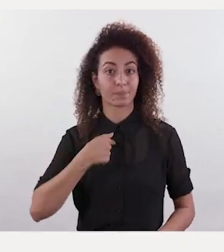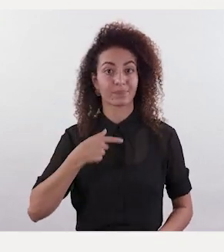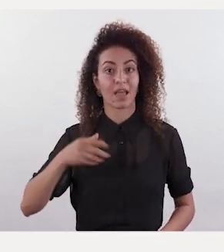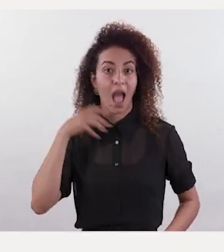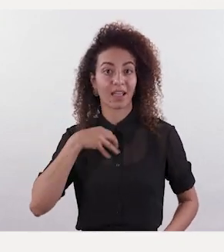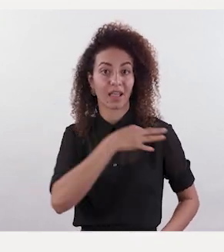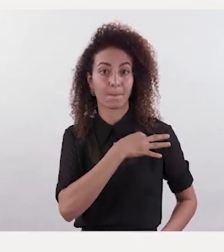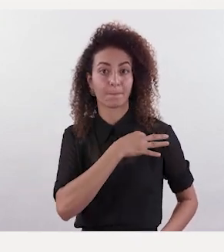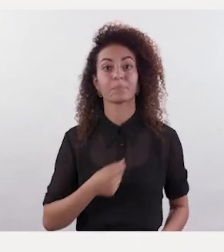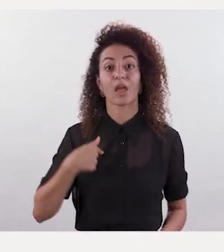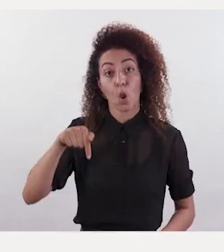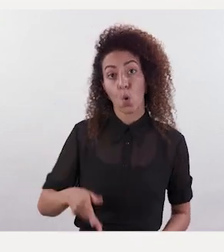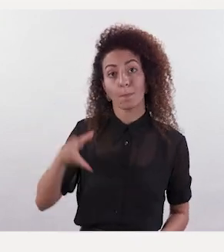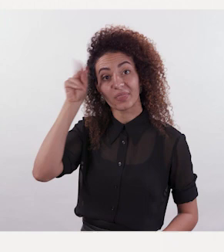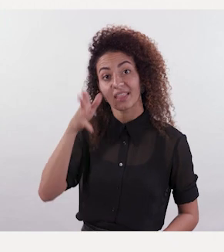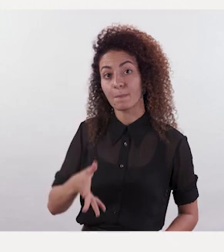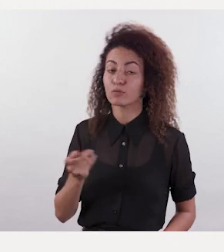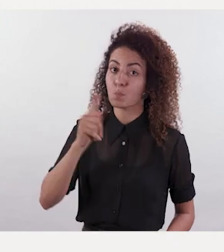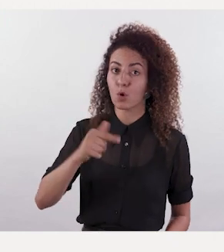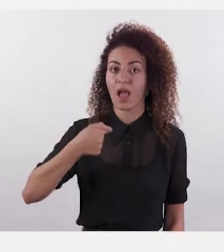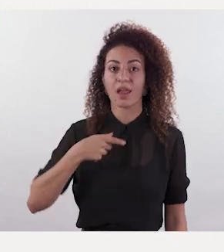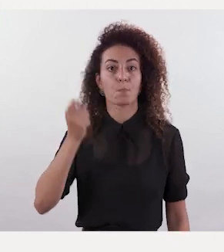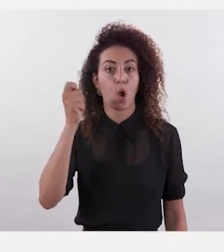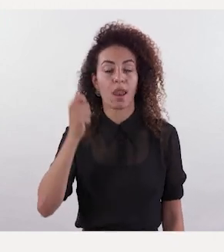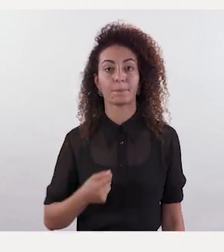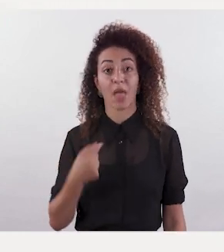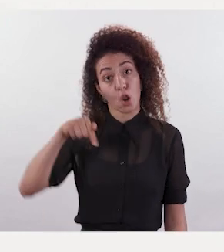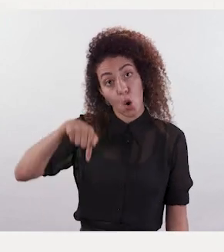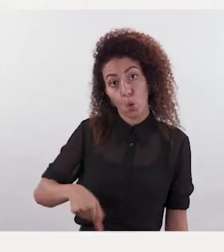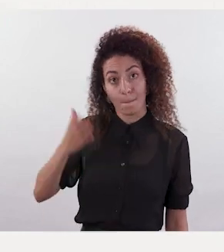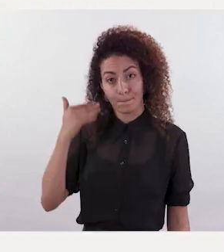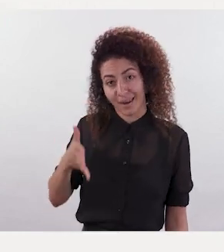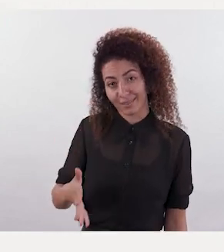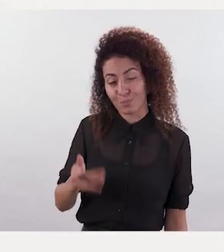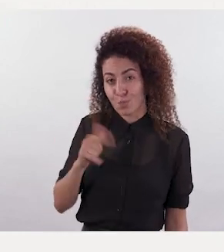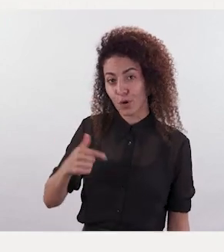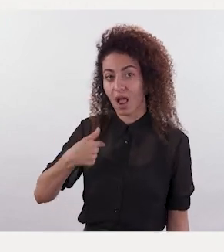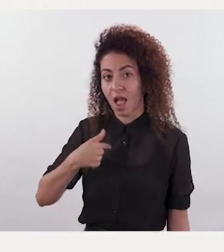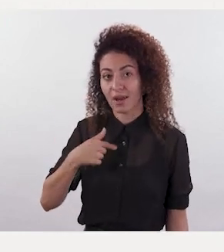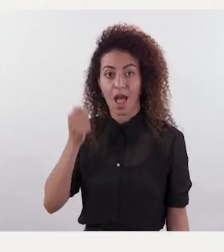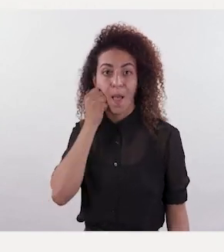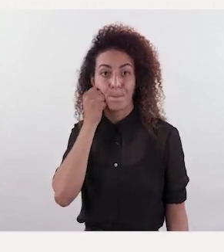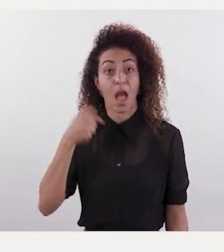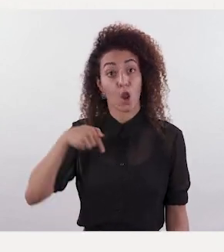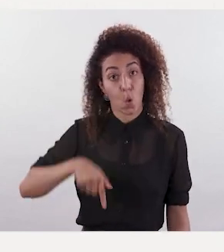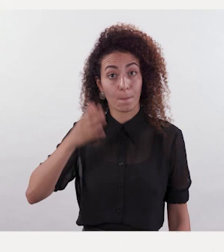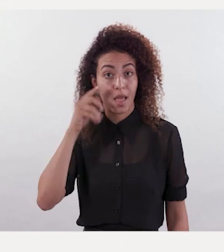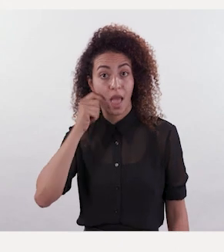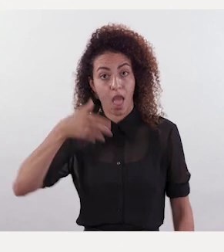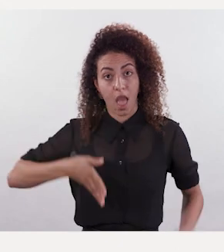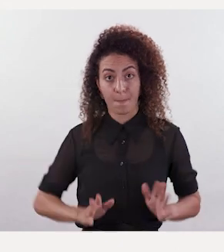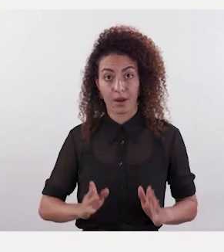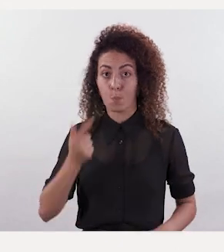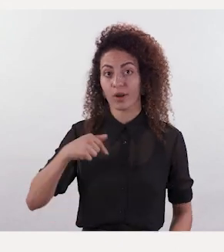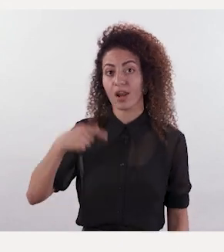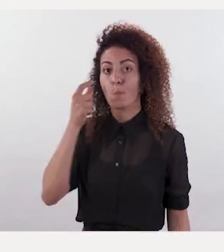بكرة أنا الحكيمة أنا اليوم تلميذ بس بكرة أنا الأستاذ أنا اليوم بنت بس بكرة أنا الأم أنا اليوم ابن